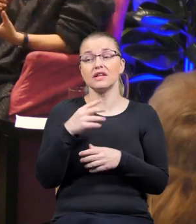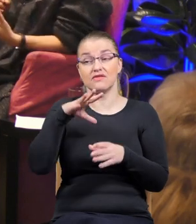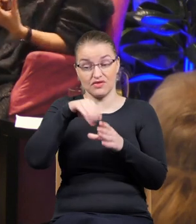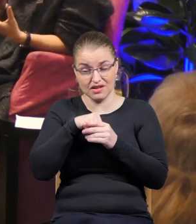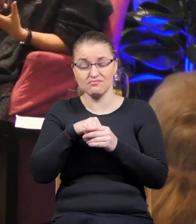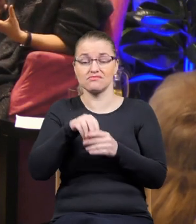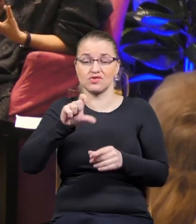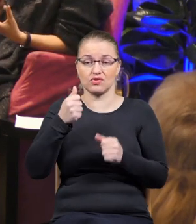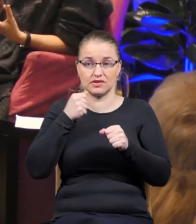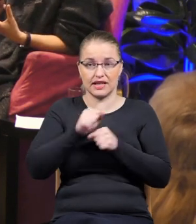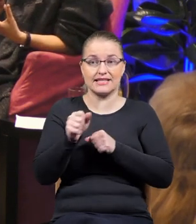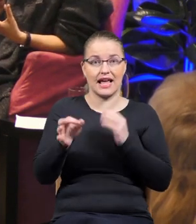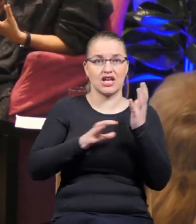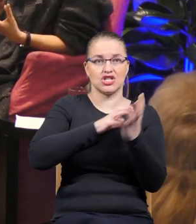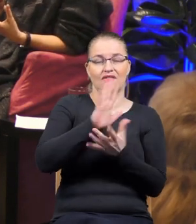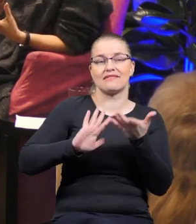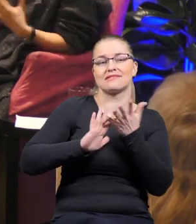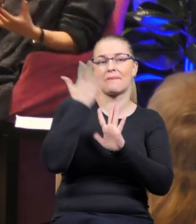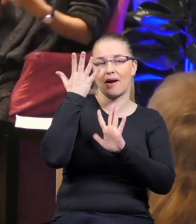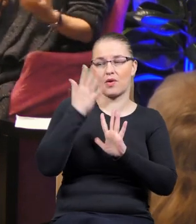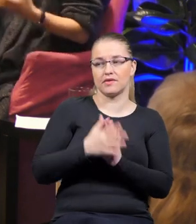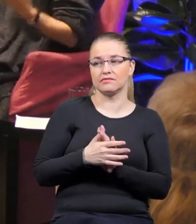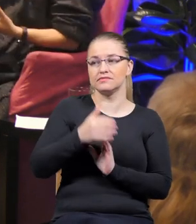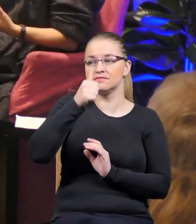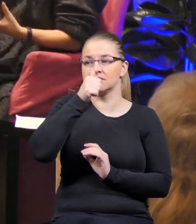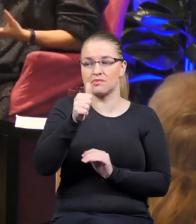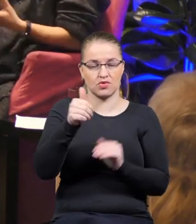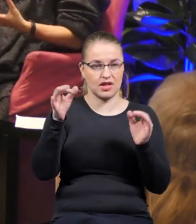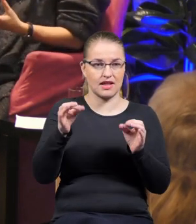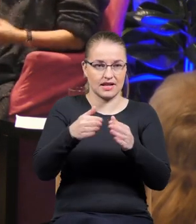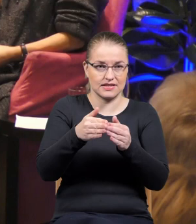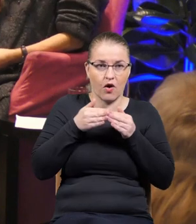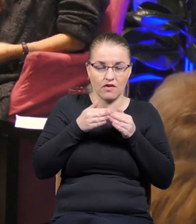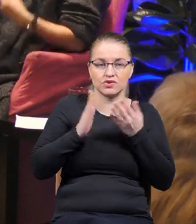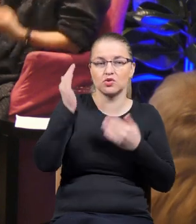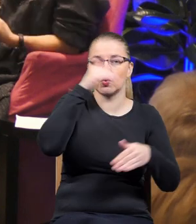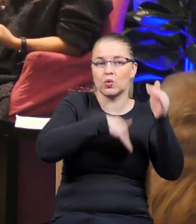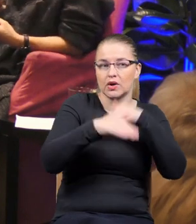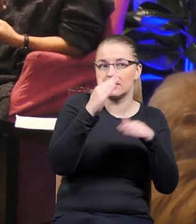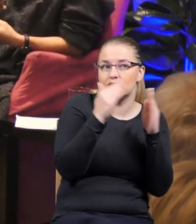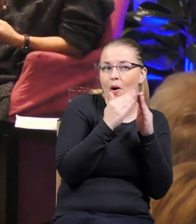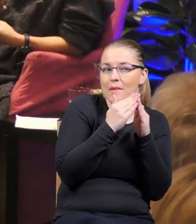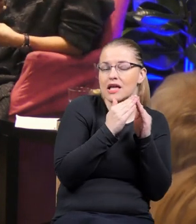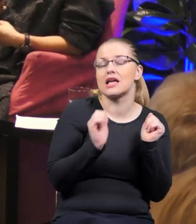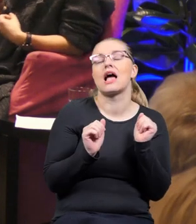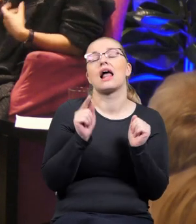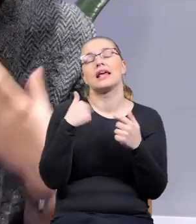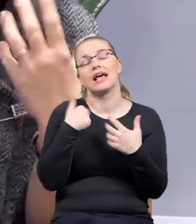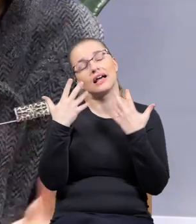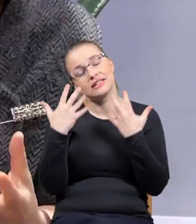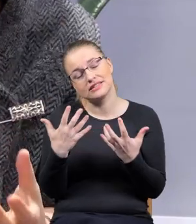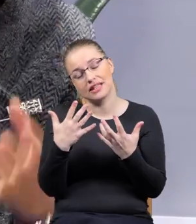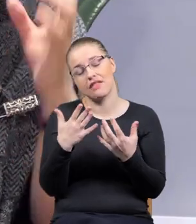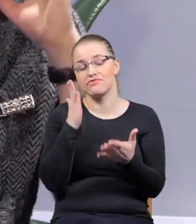Oczywiście teraz świat płonie. Nie można się teraz schować w górach, ale tak bardzo bym chciała, żebym mogła się